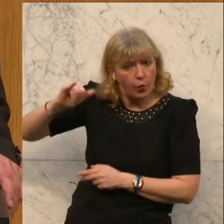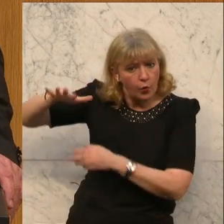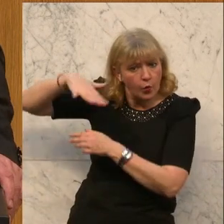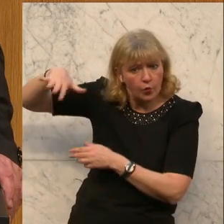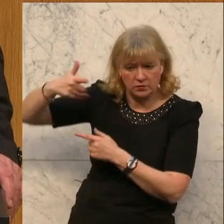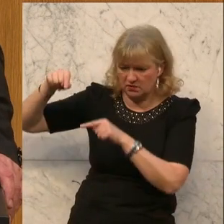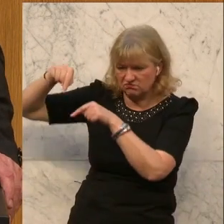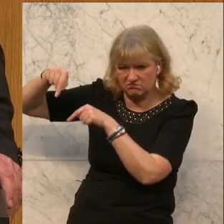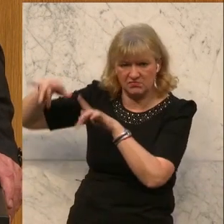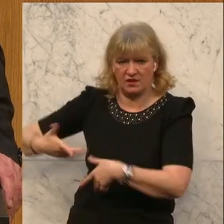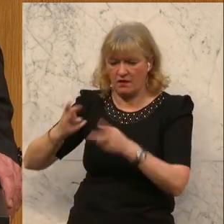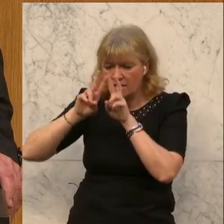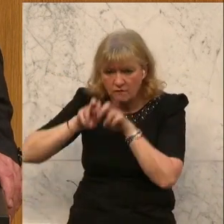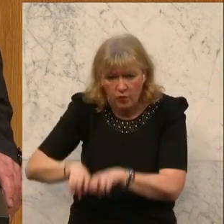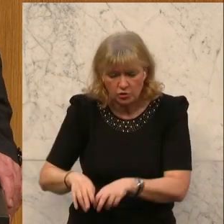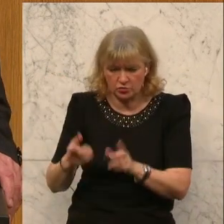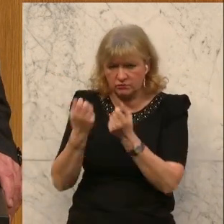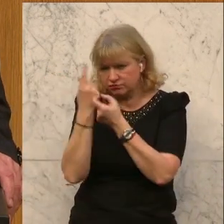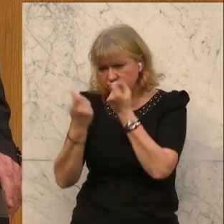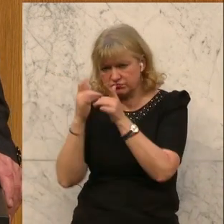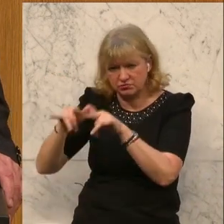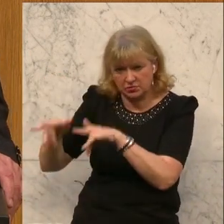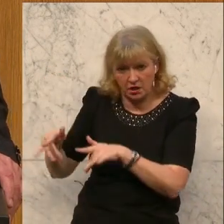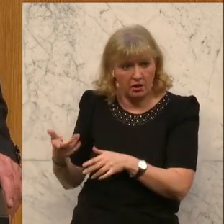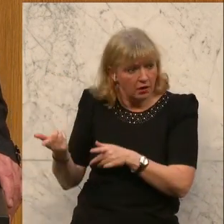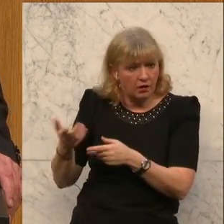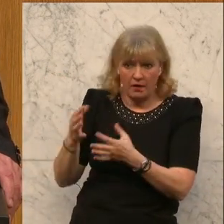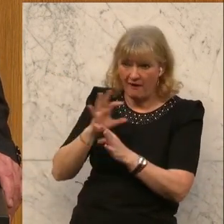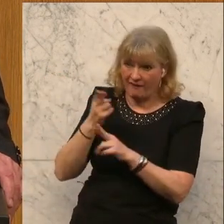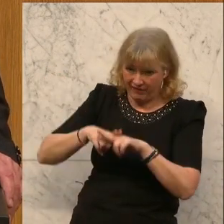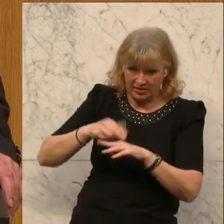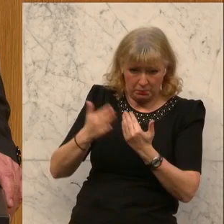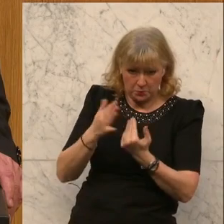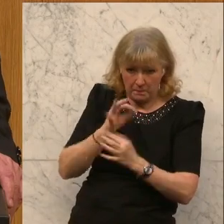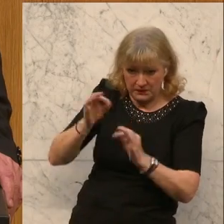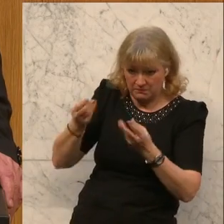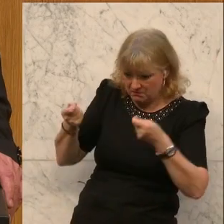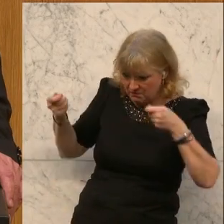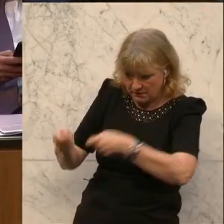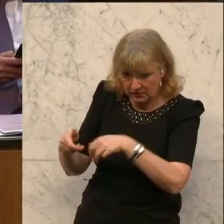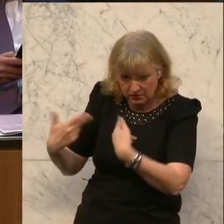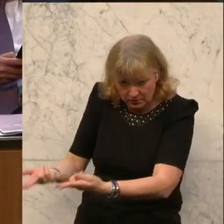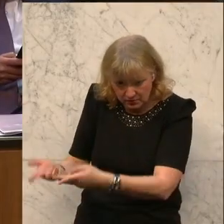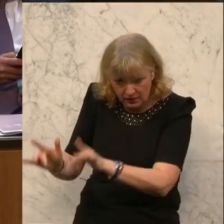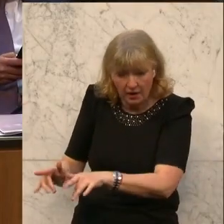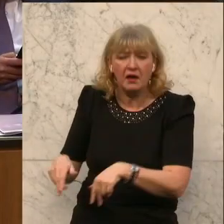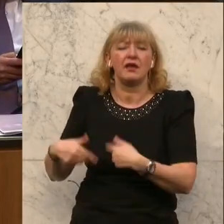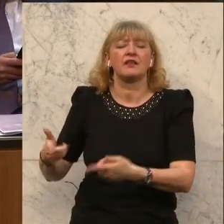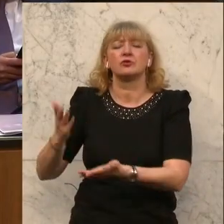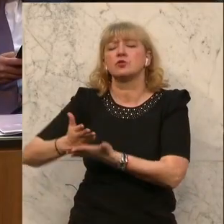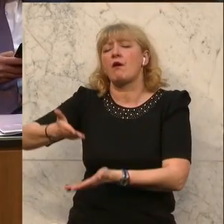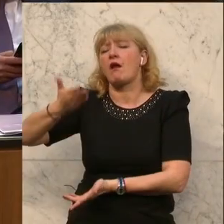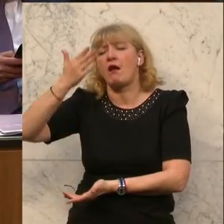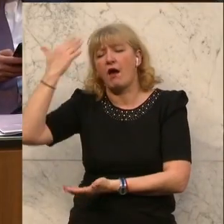wo Forschung und dergleichen stattfindet, mit besser Geld ausgestottert, dann hätten sie schon längst dahingehend